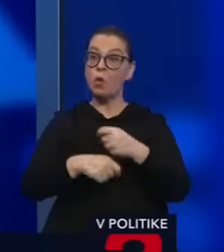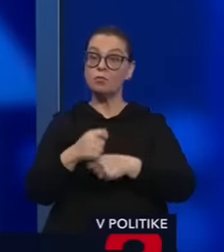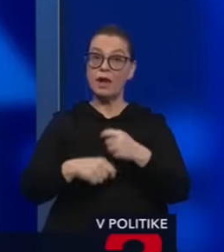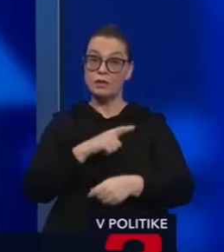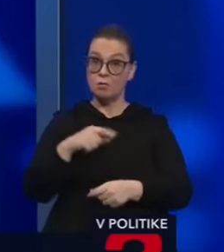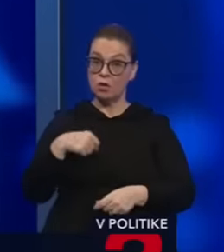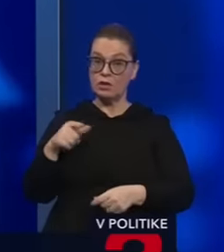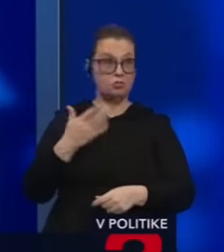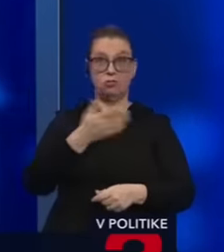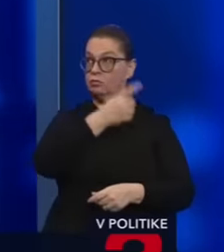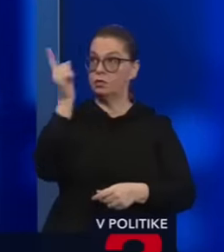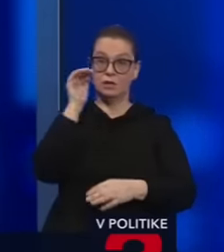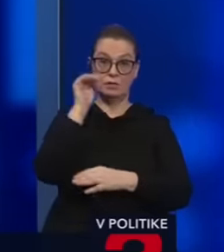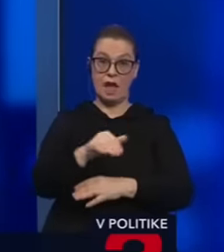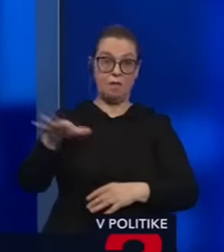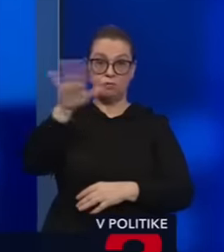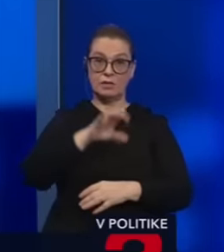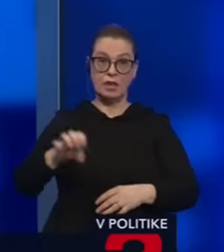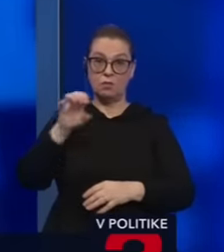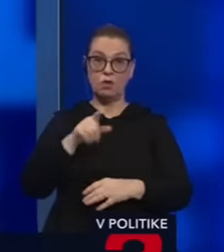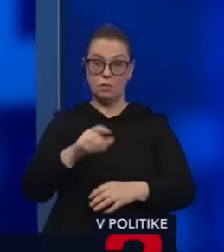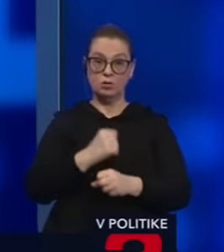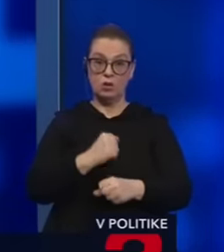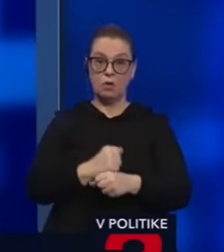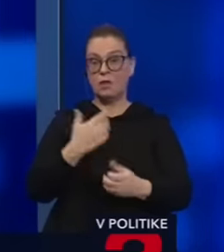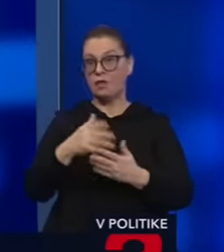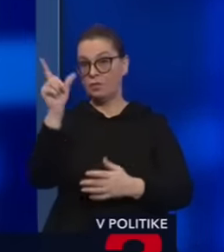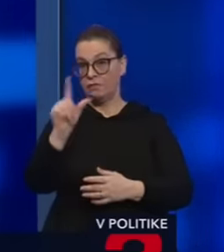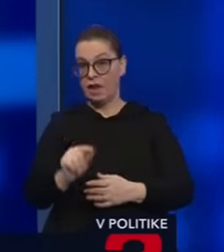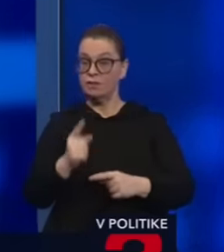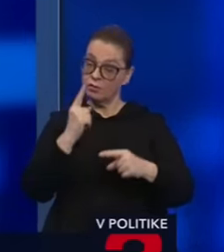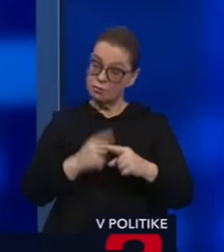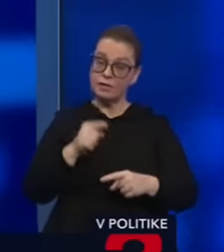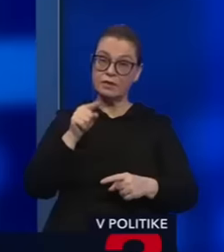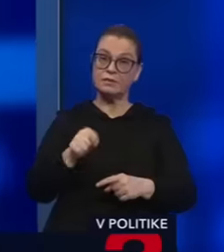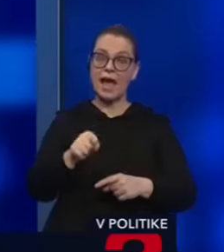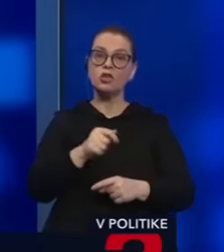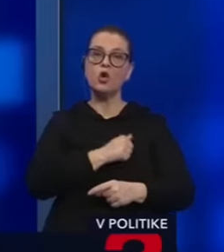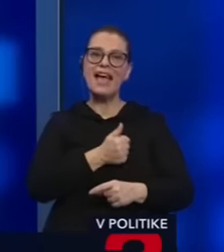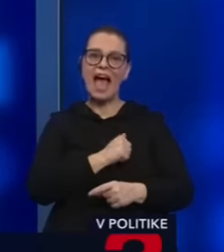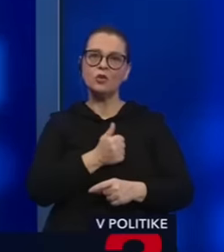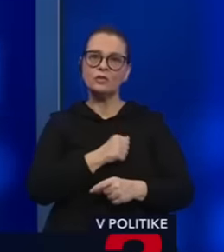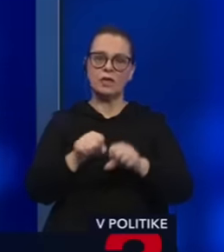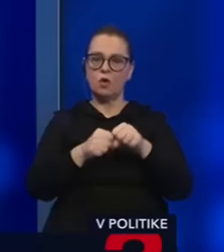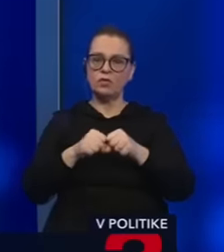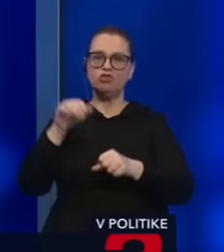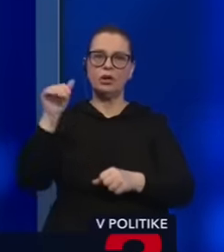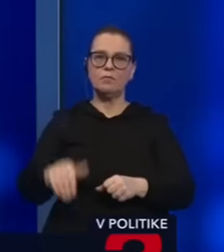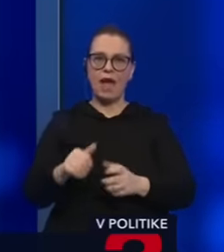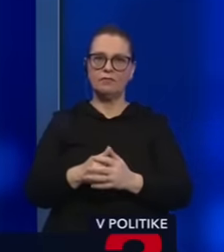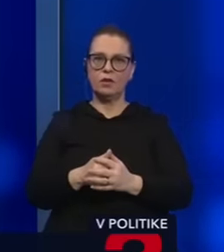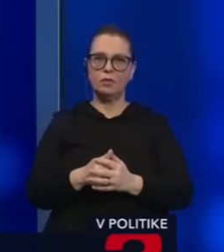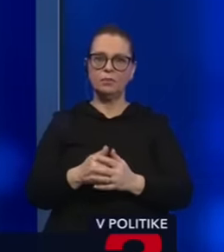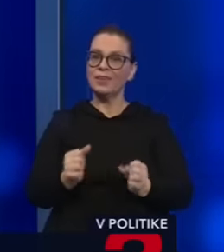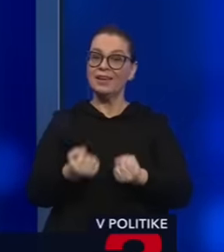bežne deje v západnej Európe, napríklad v Taliansku, presne cez takýchto kajúcníkov rozložili mafiu, lebo veľmi